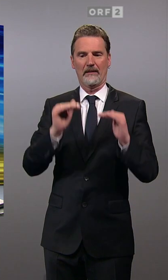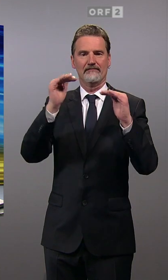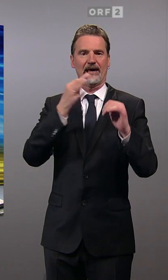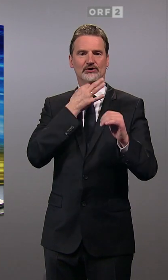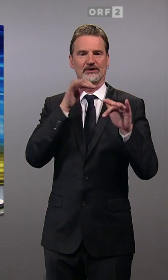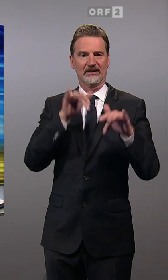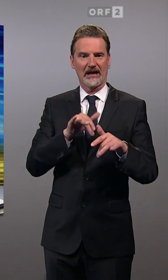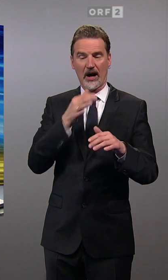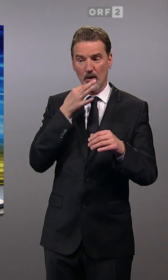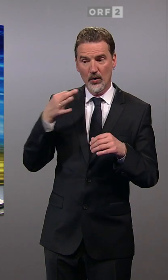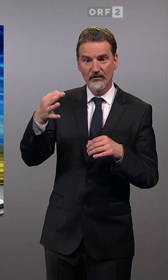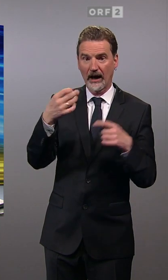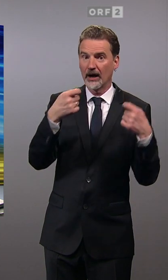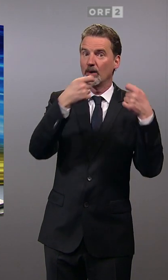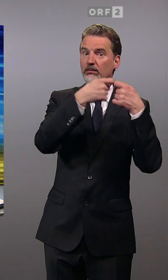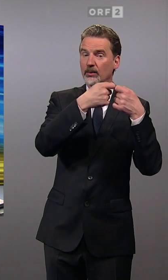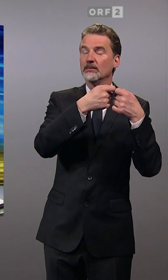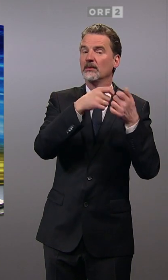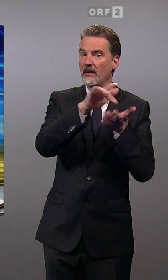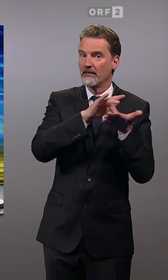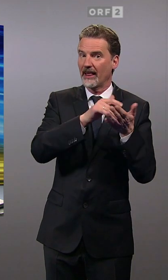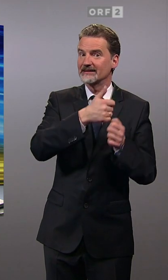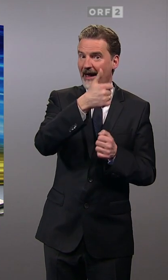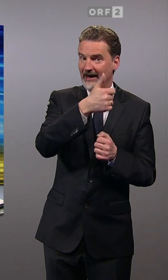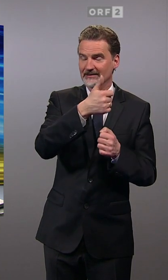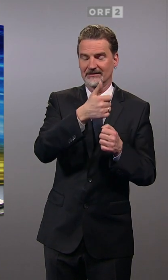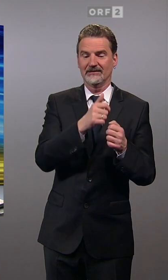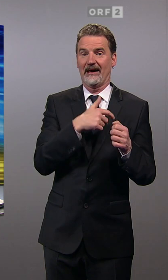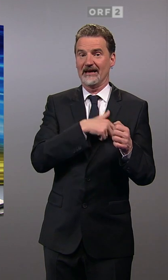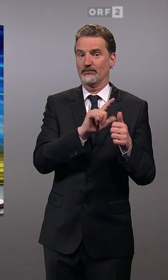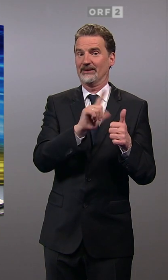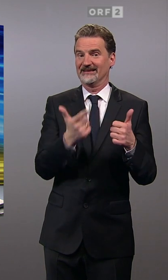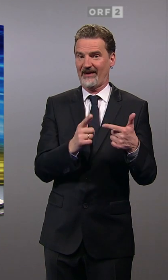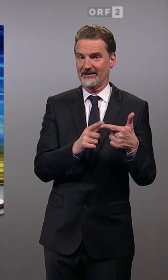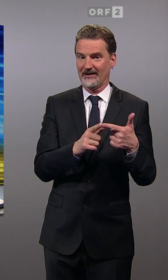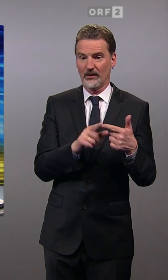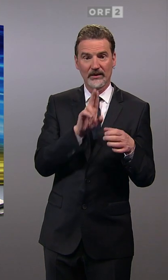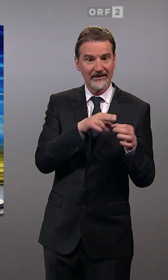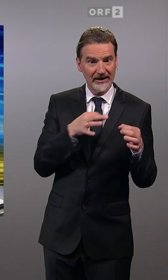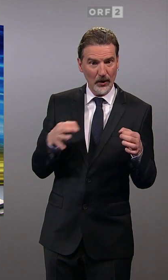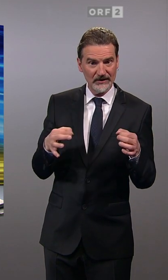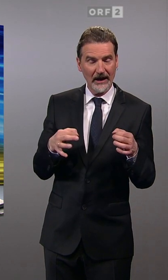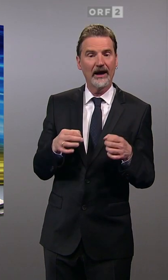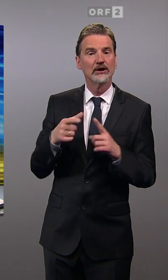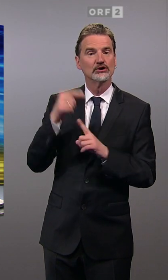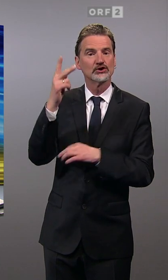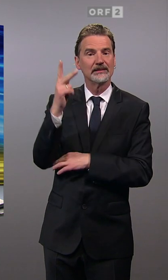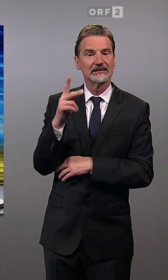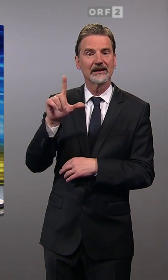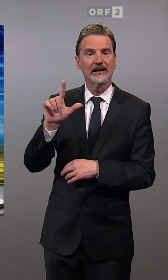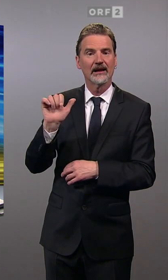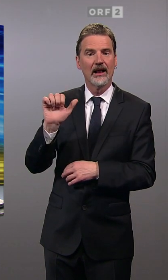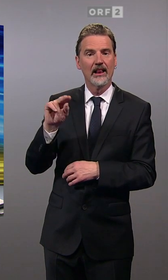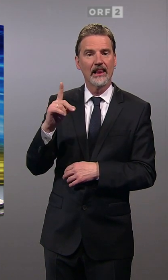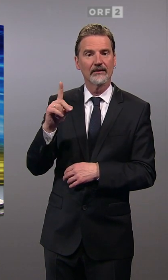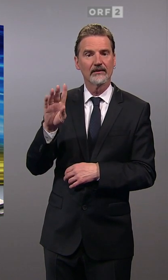im Bund auf Platz 1 vor der SPÖ. Und in Niederösterreich ist der Spitzenkandidat Udo Landbauer gelungen, in den Umfragen die Sozialdemokraten